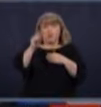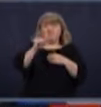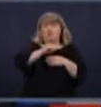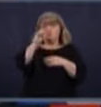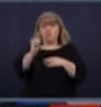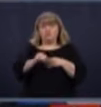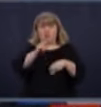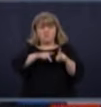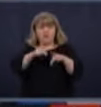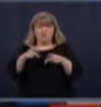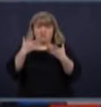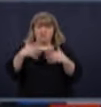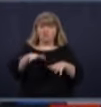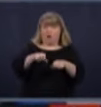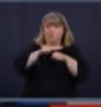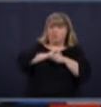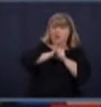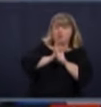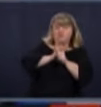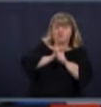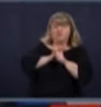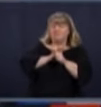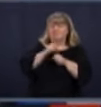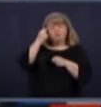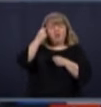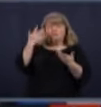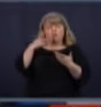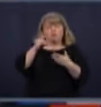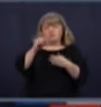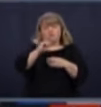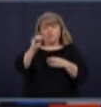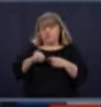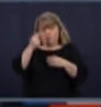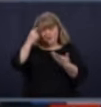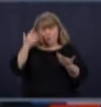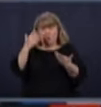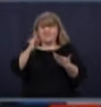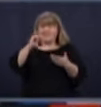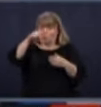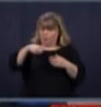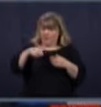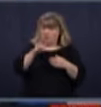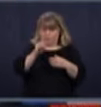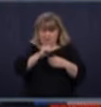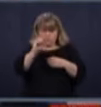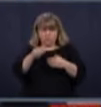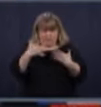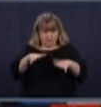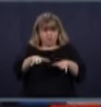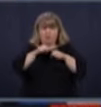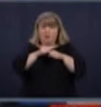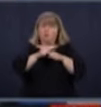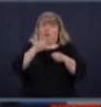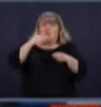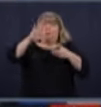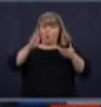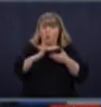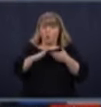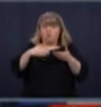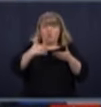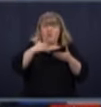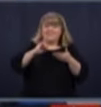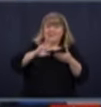infectés au Québec, là, on est loin de là, en tout cas. Si c'est le cas, tant mieux, hein, je vous dis, surtout si ça amène une protection,